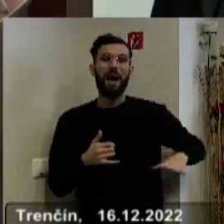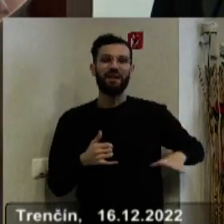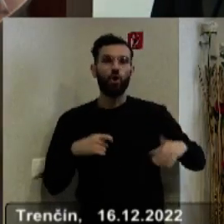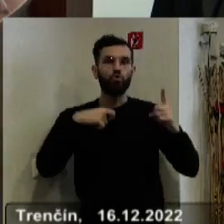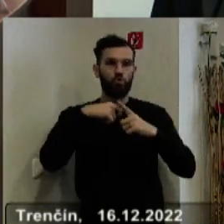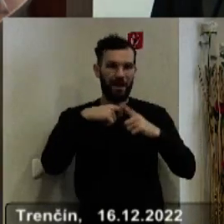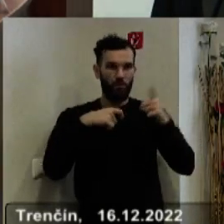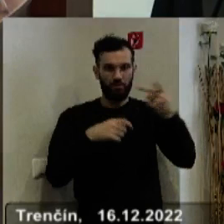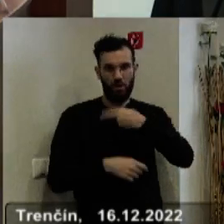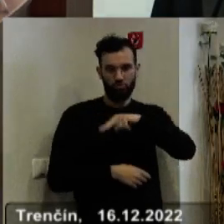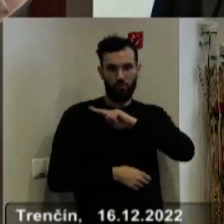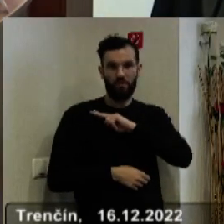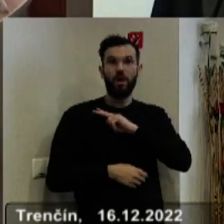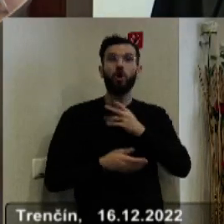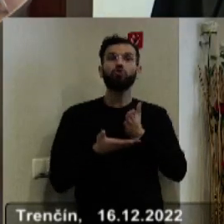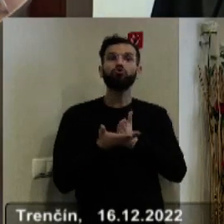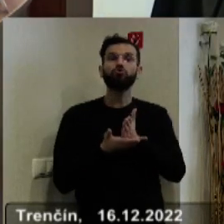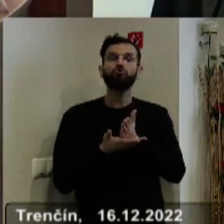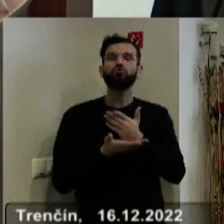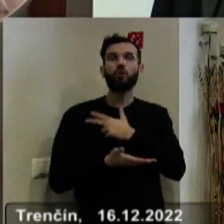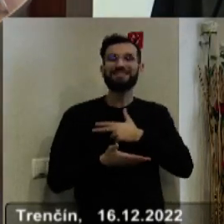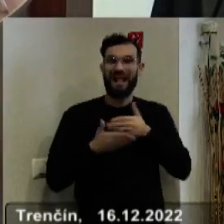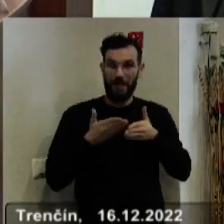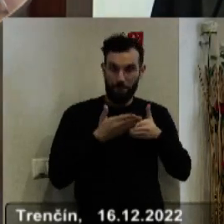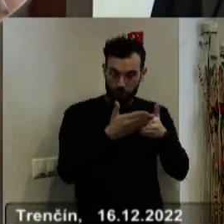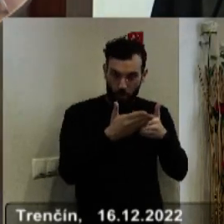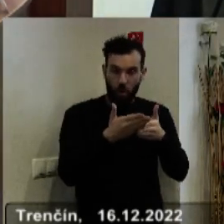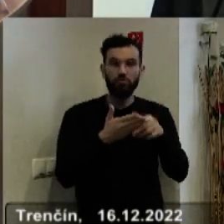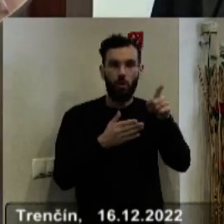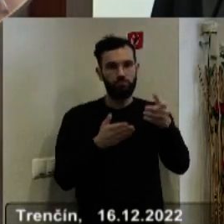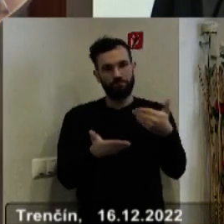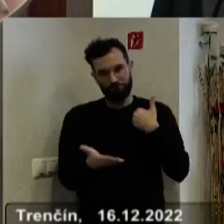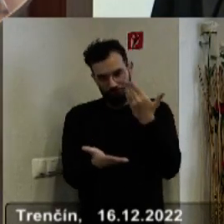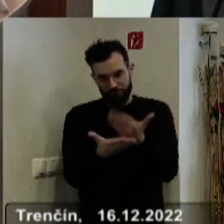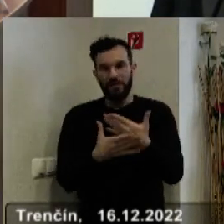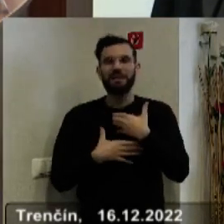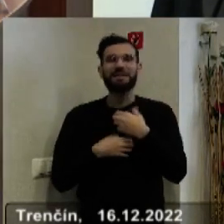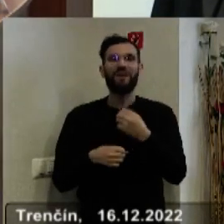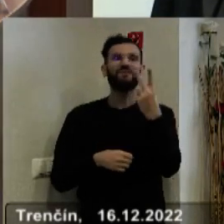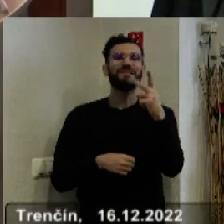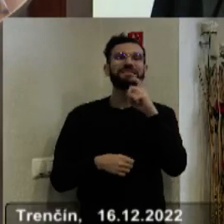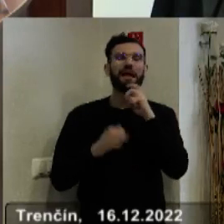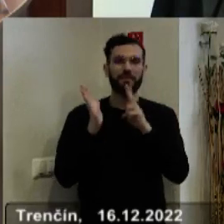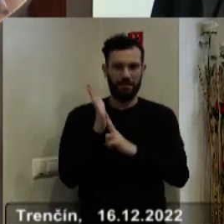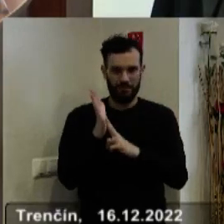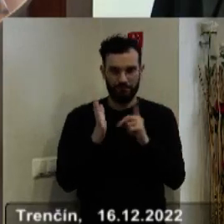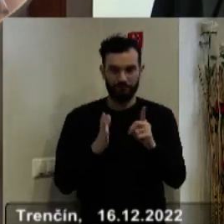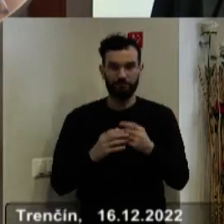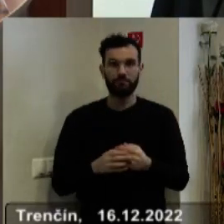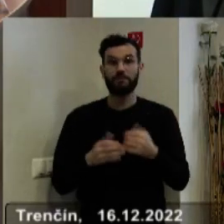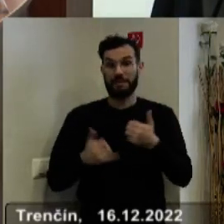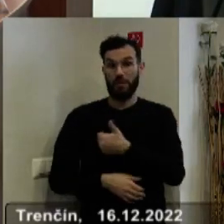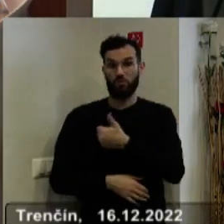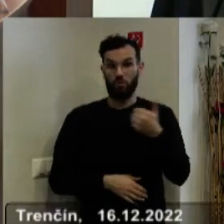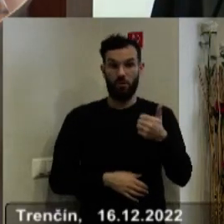vedúcov oddelenia sociálnej pomoci, aby predložila návrh na schválne VZN-ka. To je prvé vlastne v